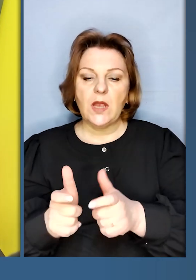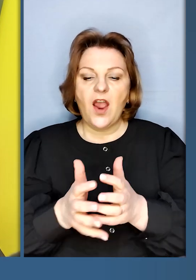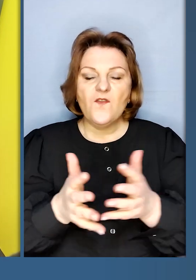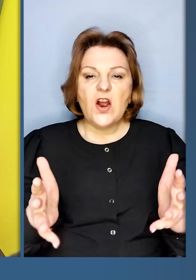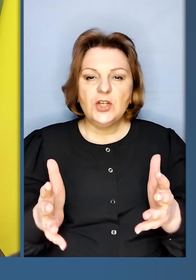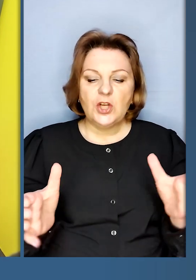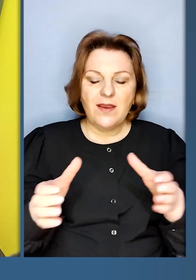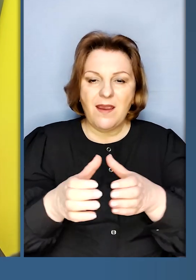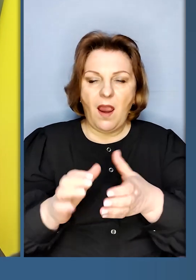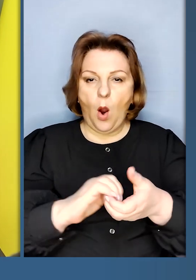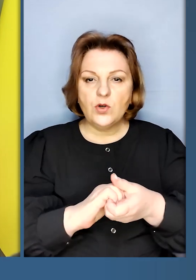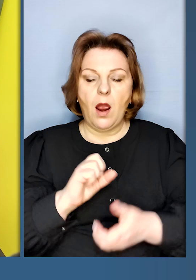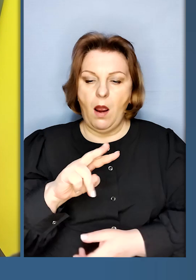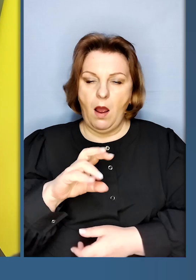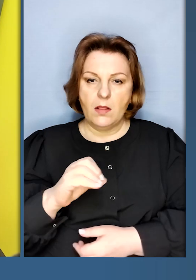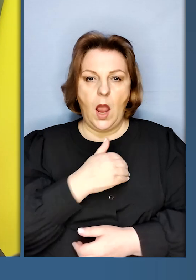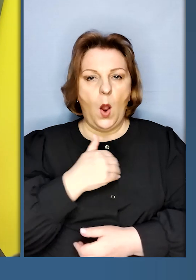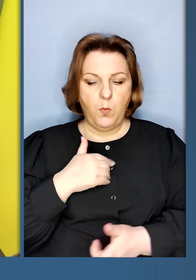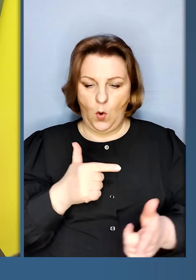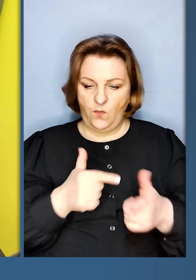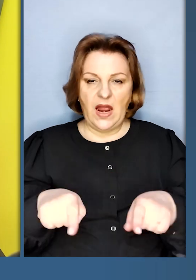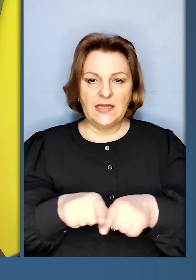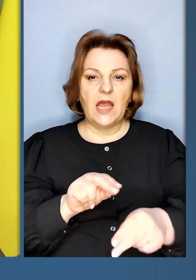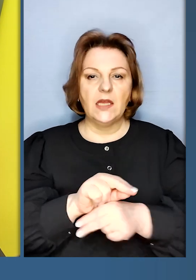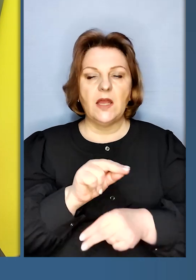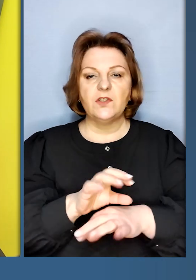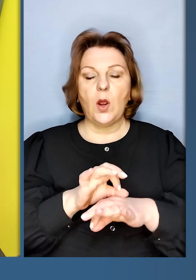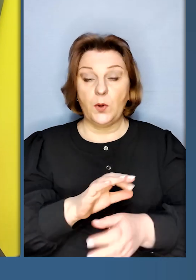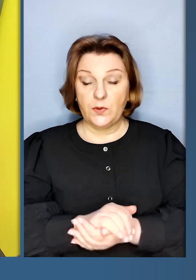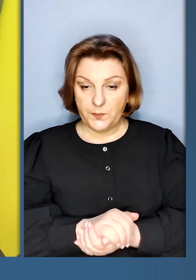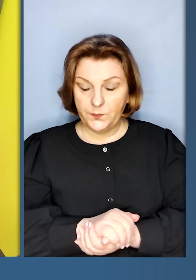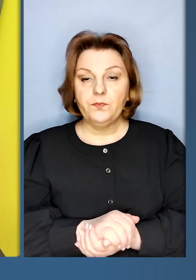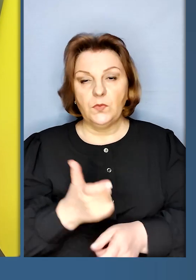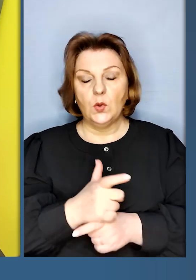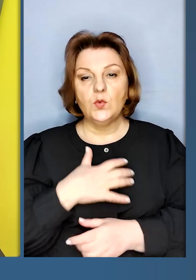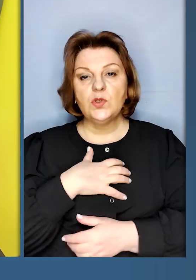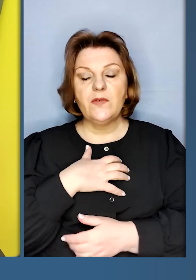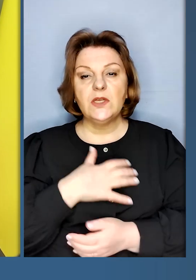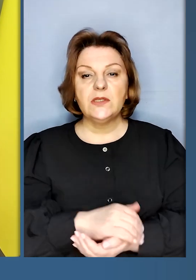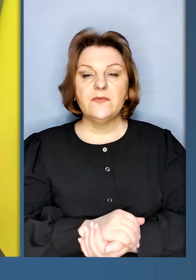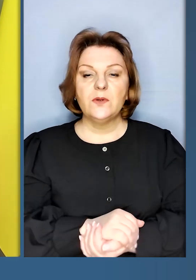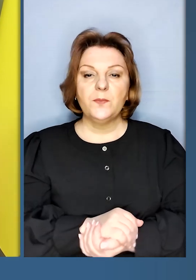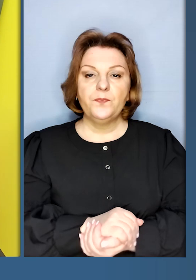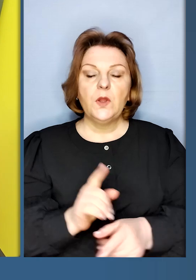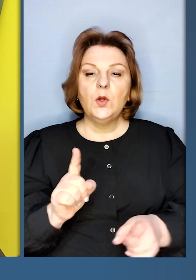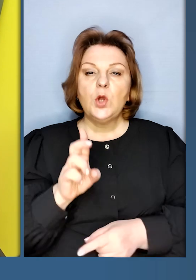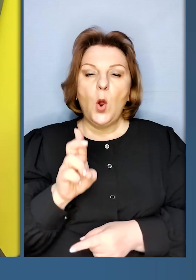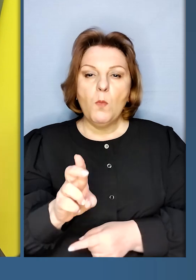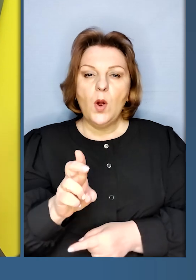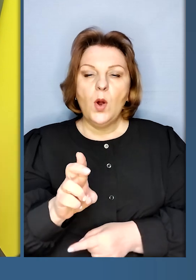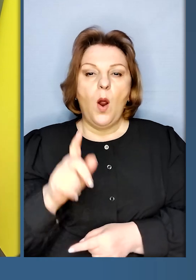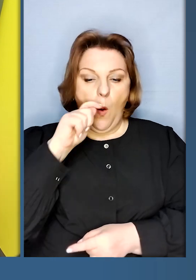узгоджене в ширшій коаліції, але Польща готова такі навчання проводити. Це дуже важливо,